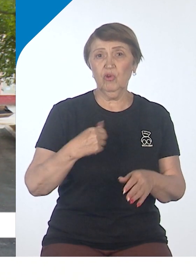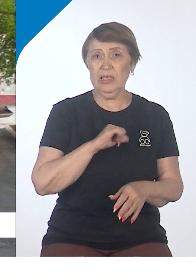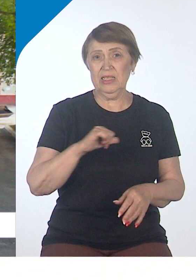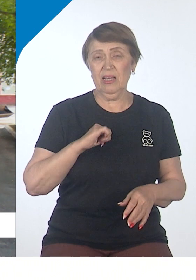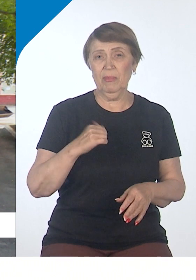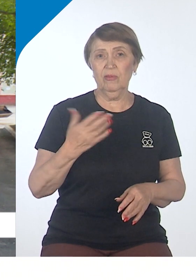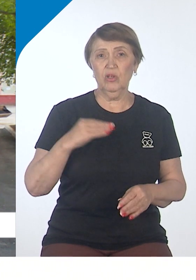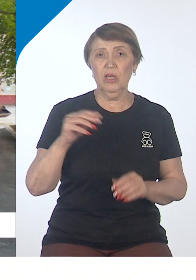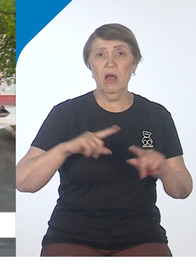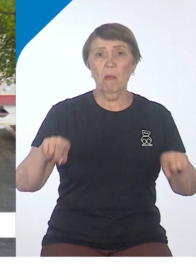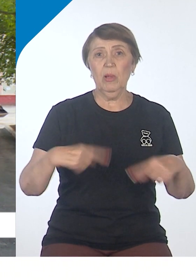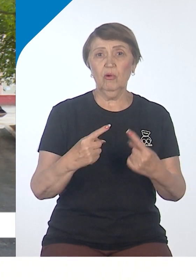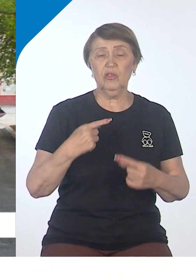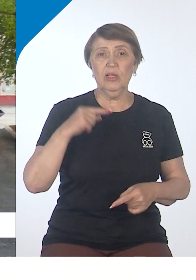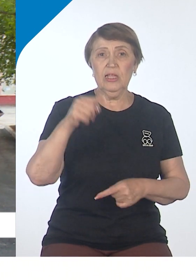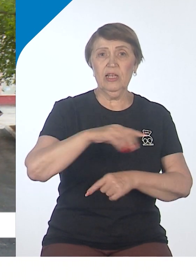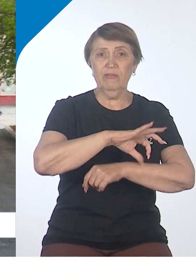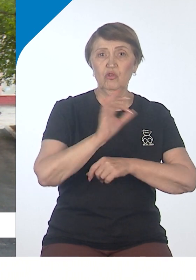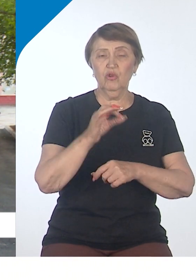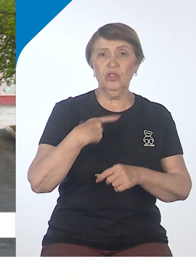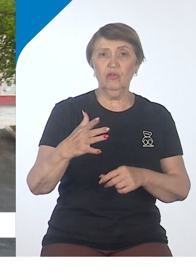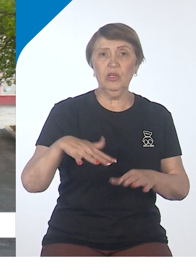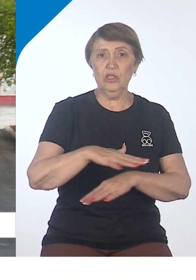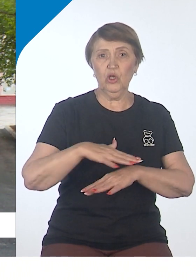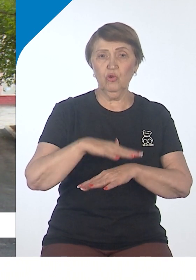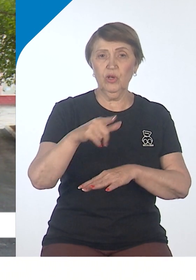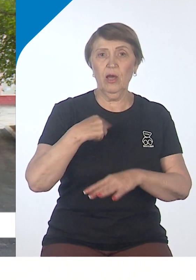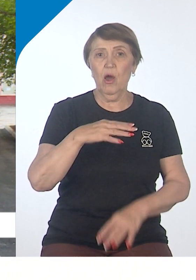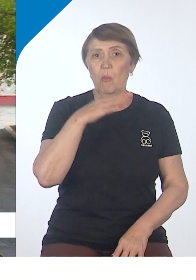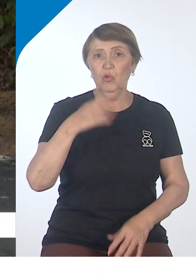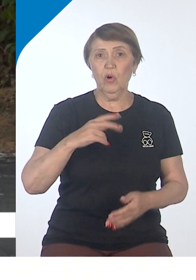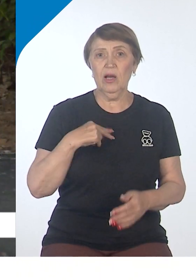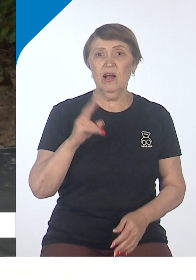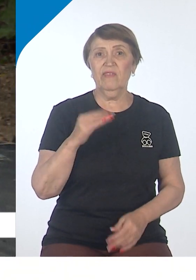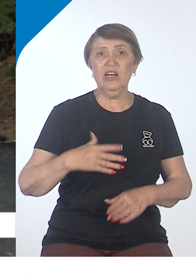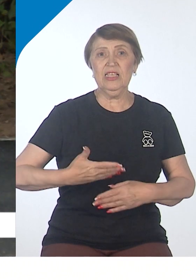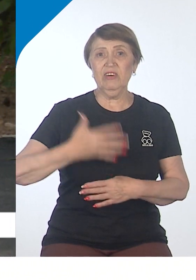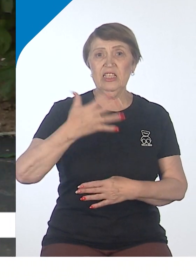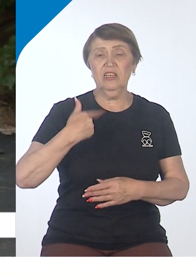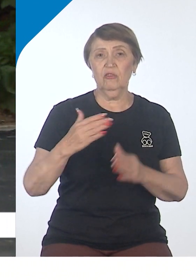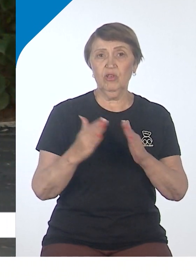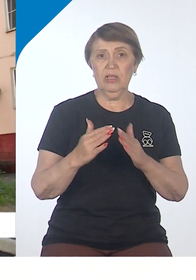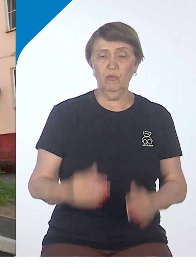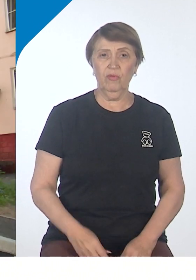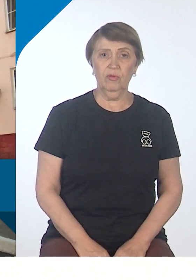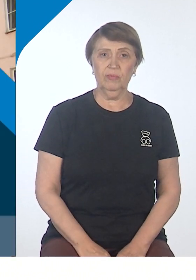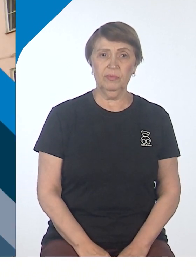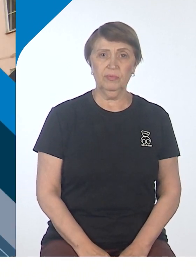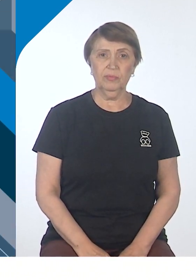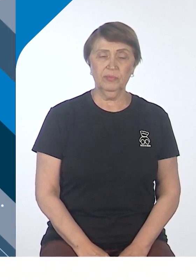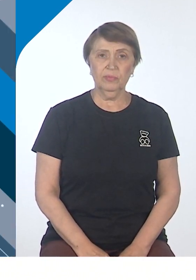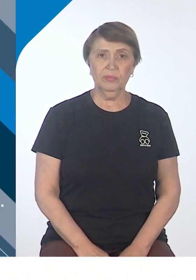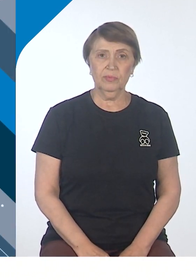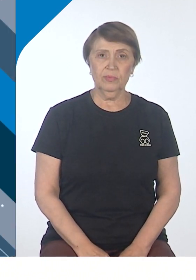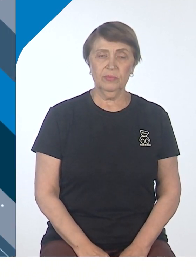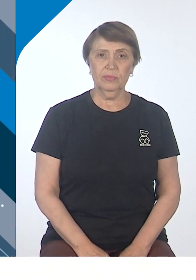дальневосточных дворовых территорий, многоквартирных домов. Анастасия Незнанова, Степан Крокус, Смотри Хабаровск.